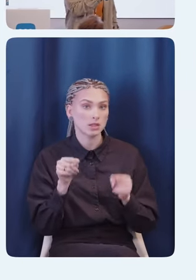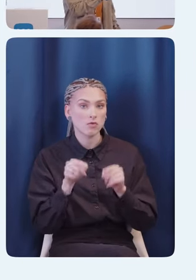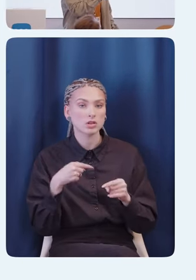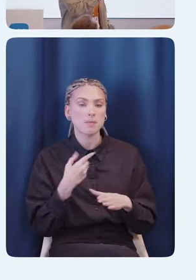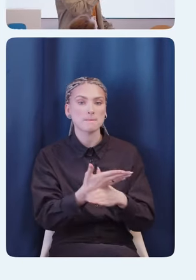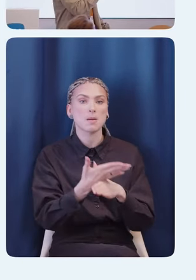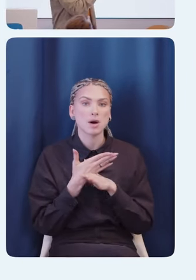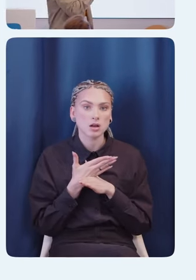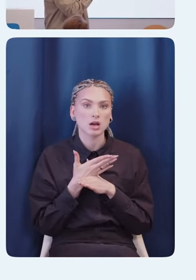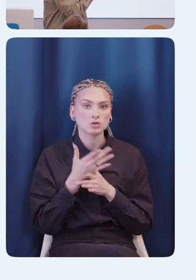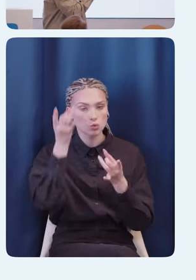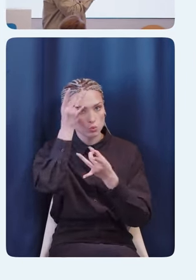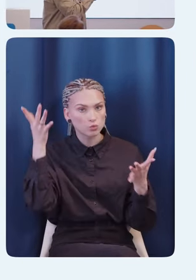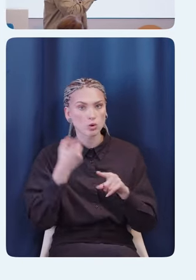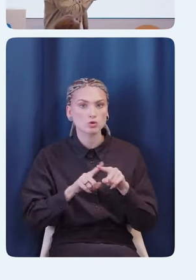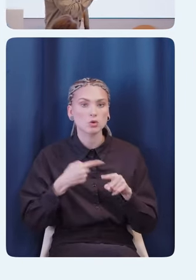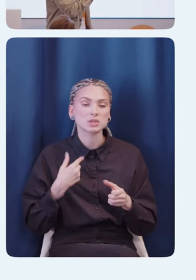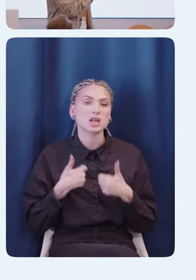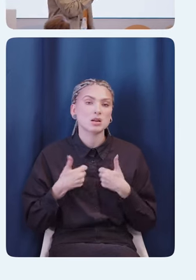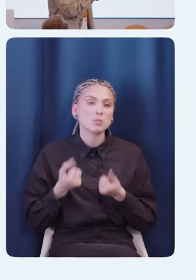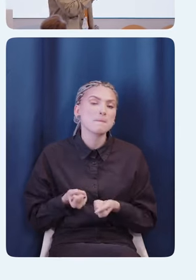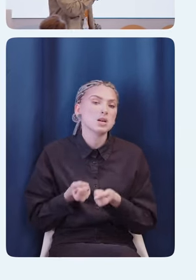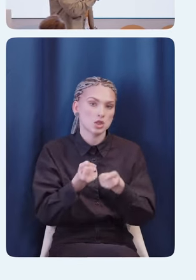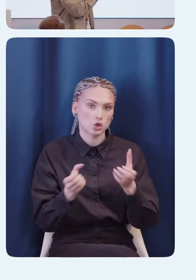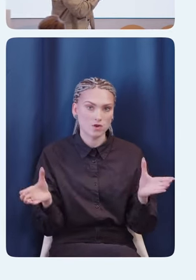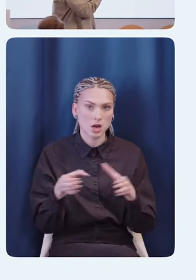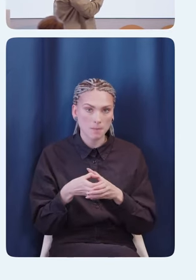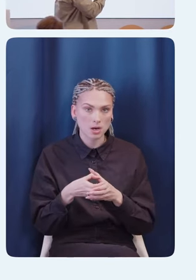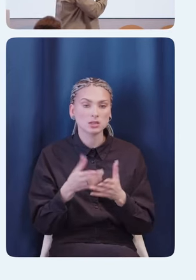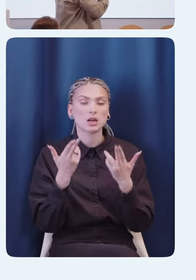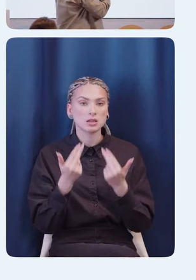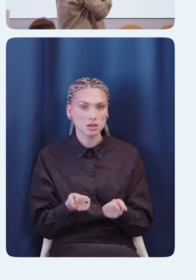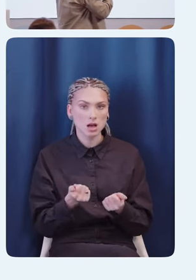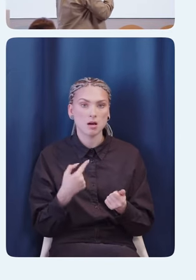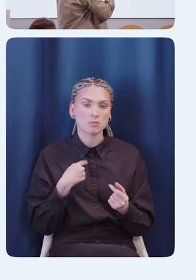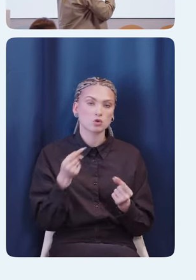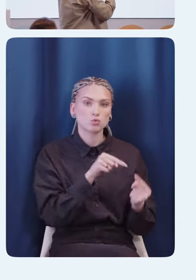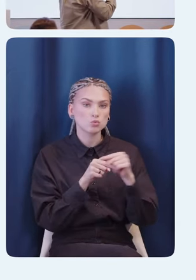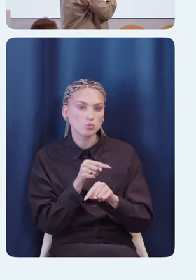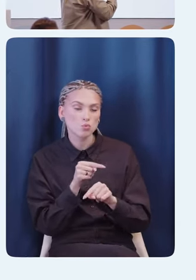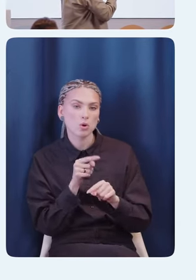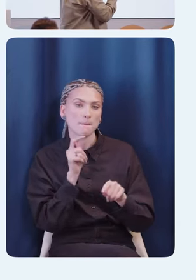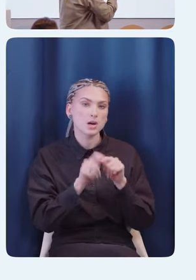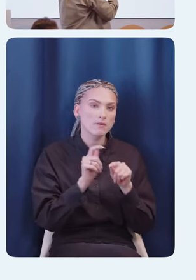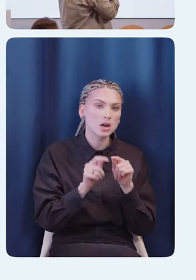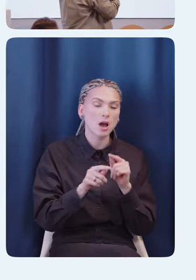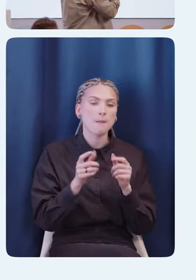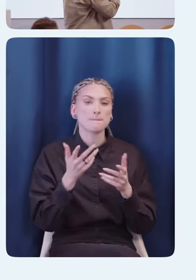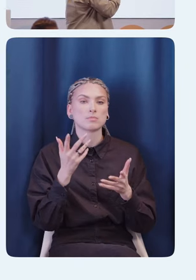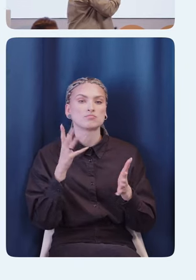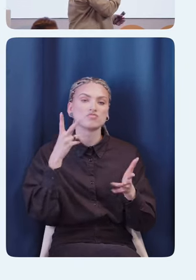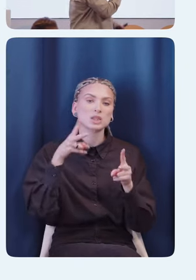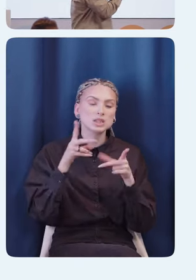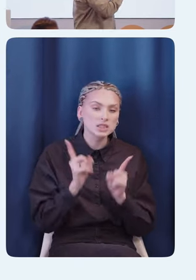помогает культура, которую мы стараемся поддерживать в команде. То есть когда, да, мы друг друга проверяем, достаточно ли мы поддержали VoiceOver.